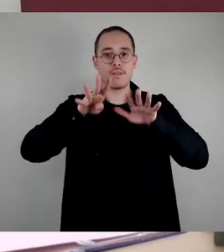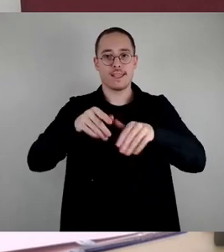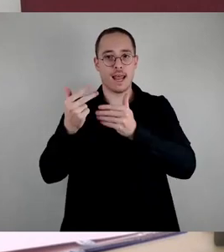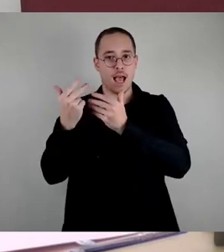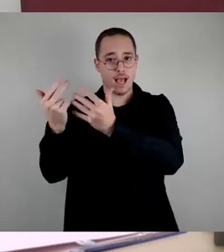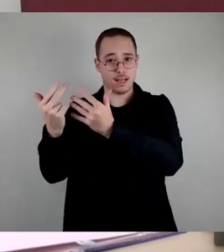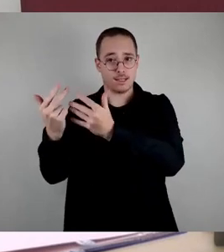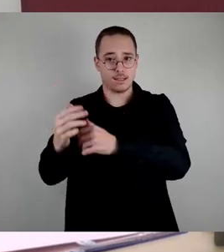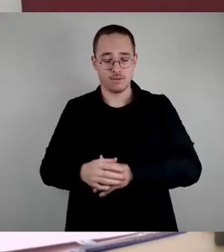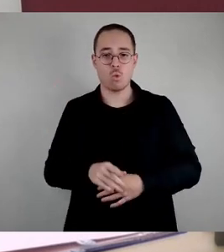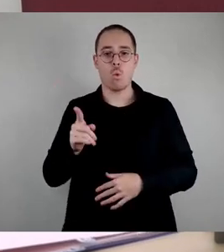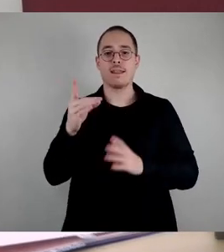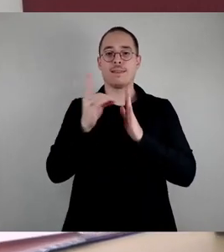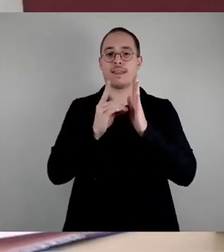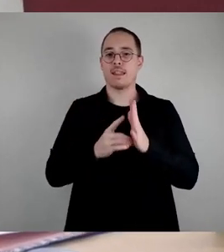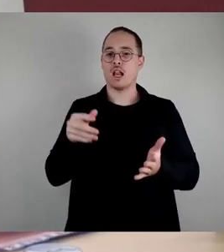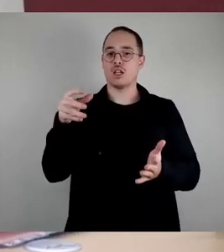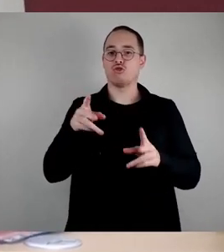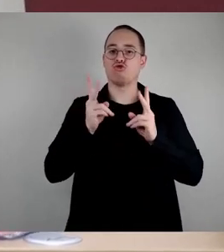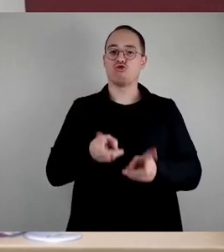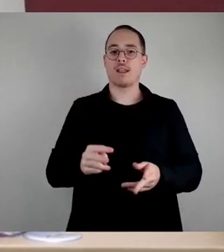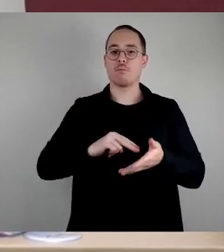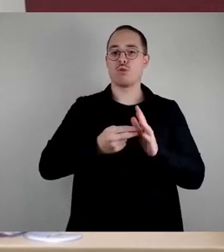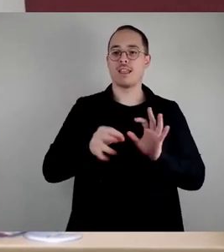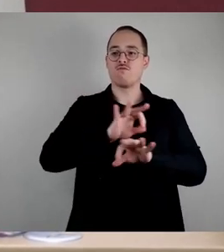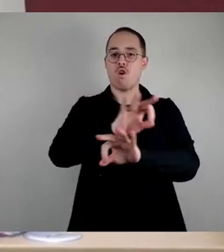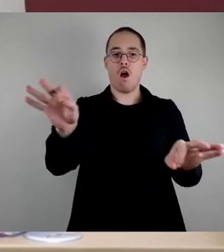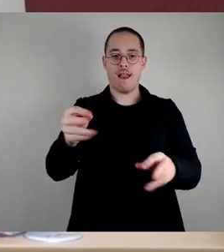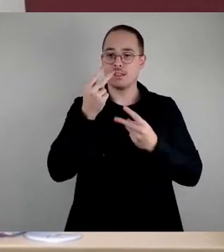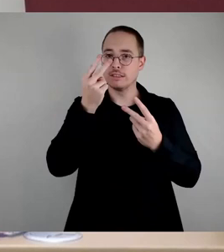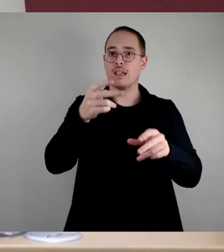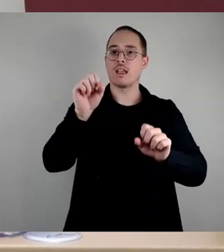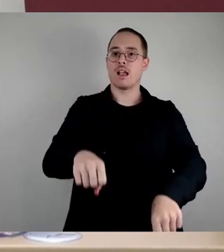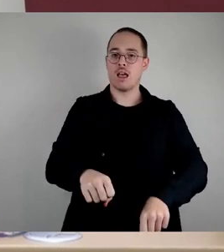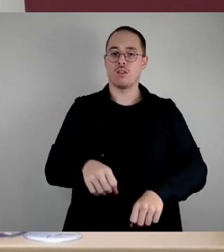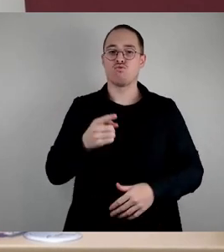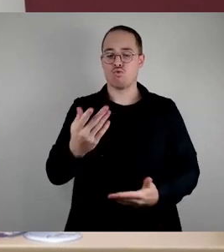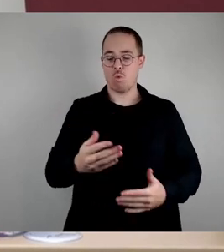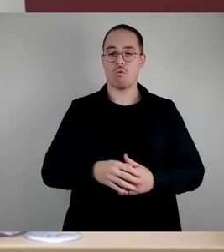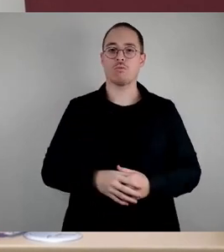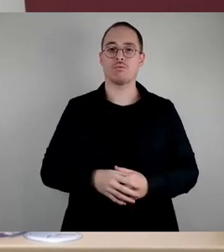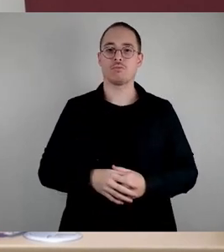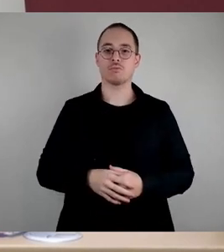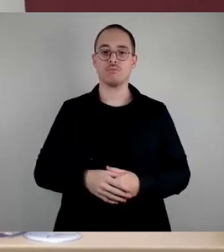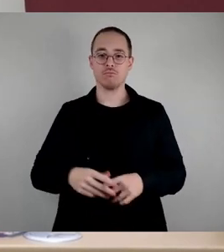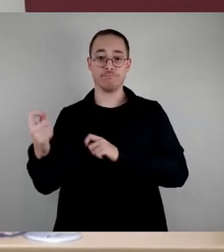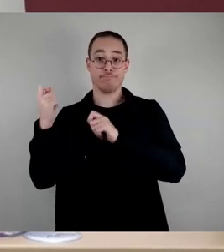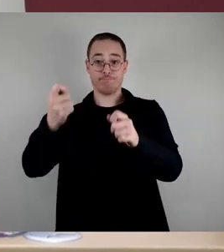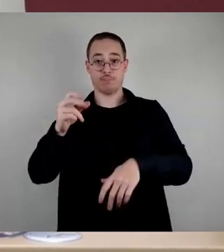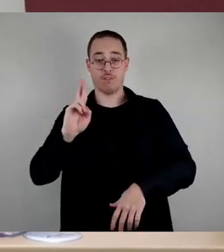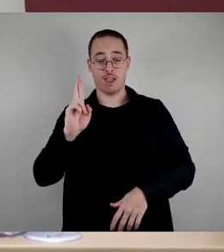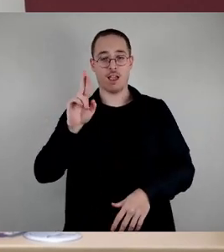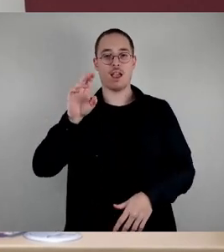Politik für alle zugänglich machen, die ganze Stadt im Blick. Einreicher ist hier die SPD-Fraktion,